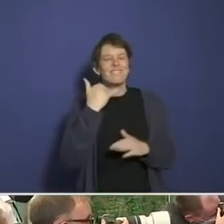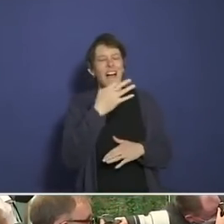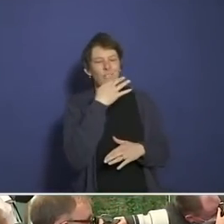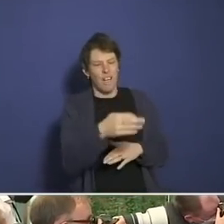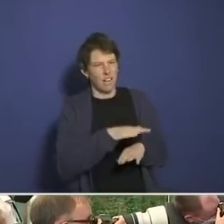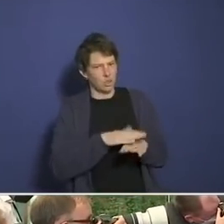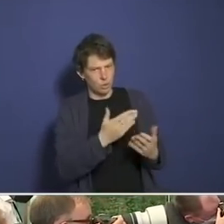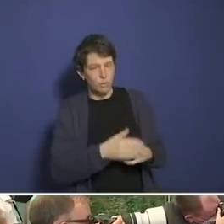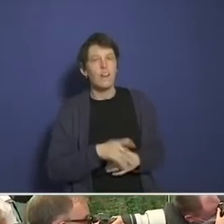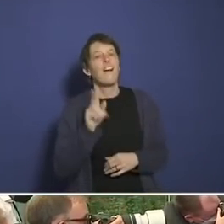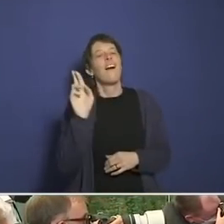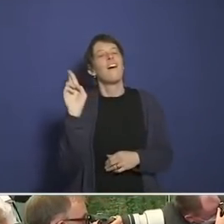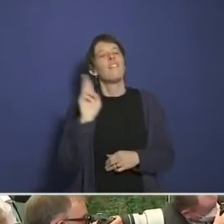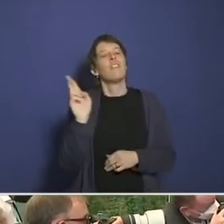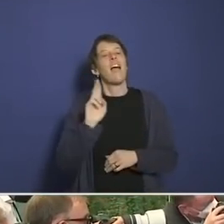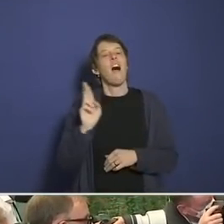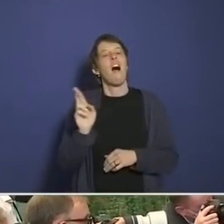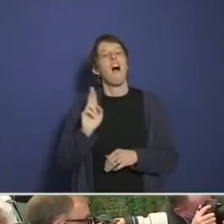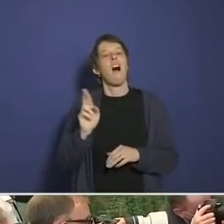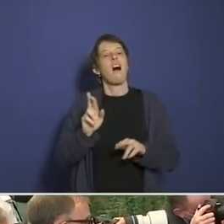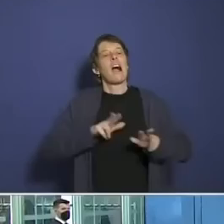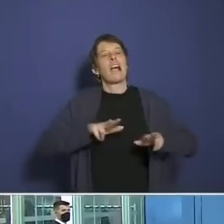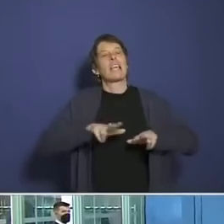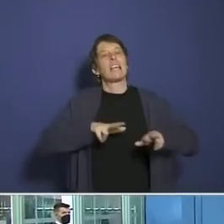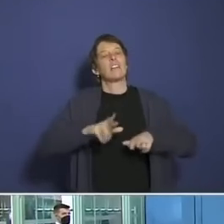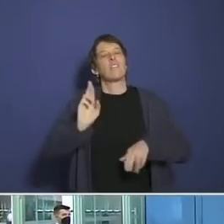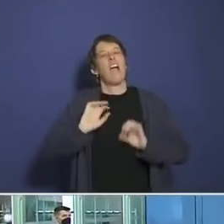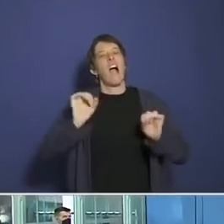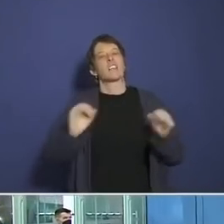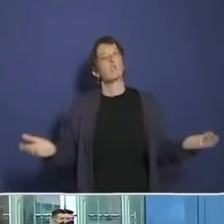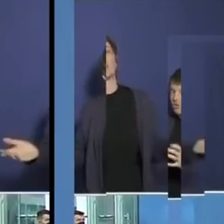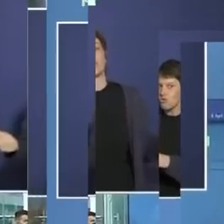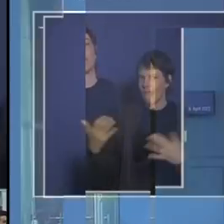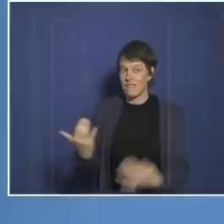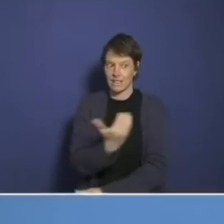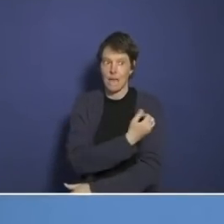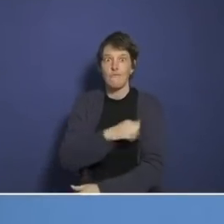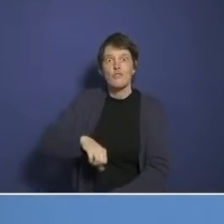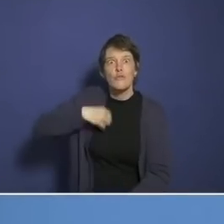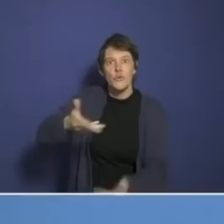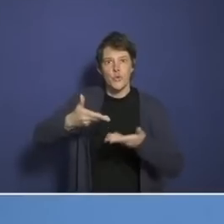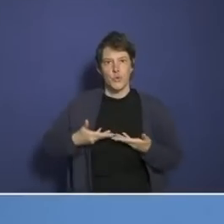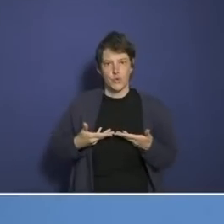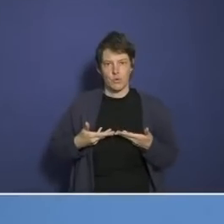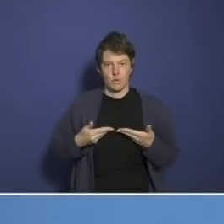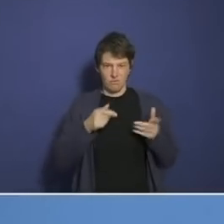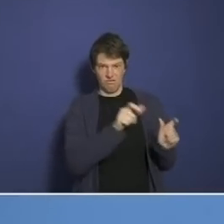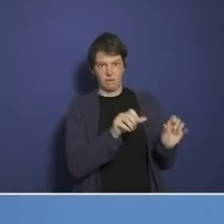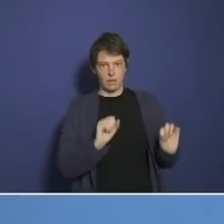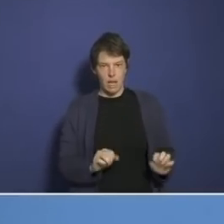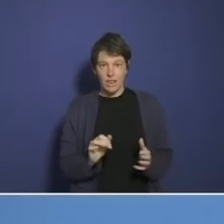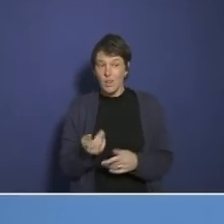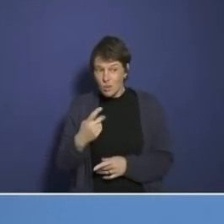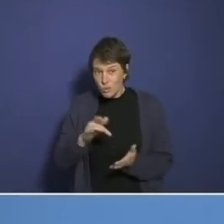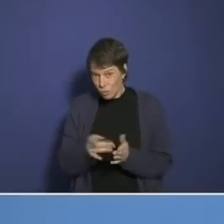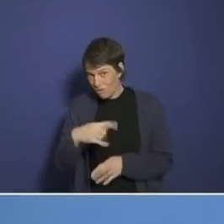-Grad-Wende, einen Purzelbaum, um dem Minister sozusagen den Bauch zu pinseln. Denn wir wissen, die Impfung kann